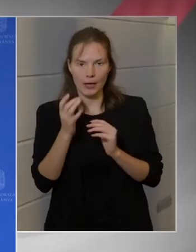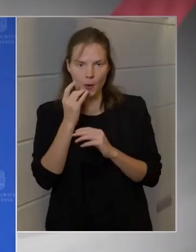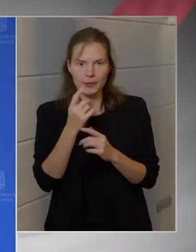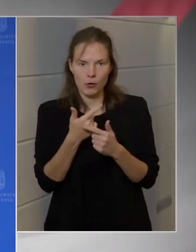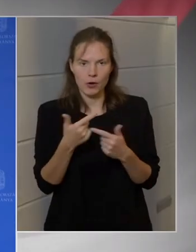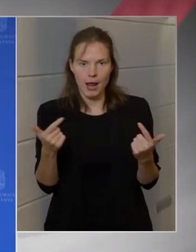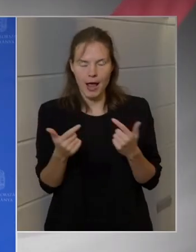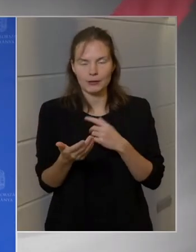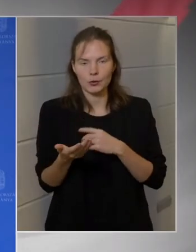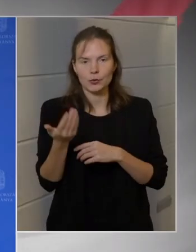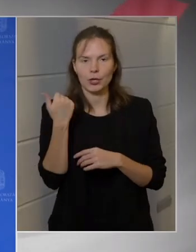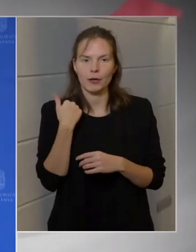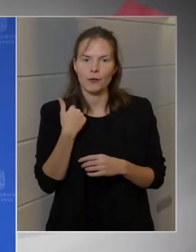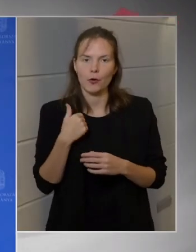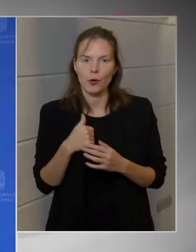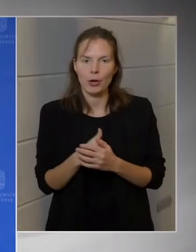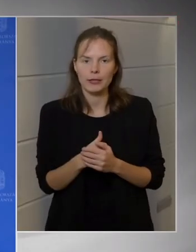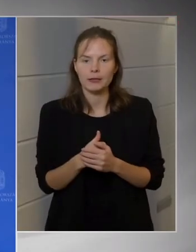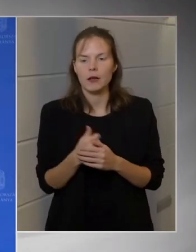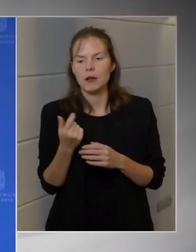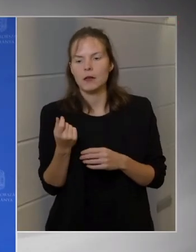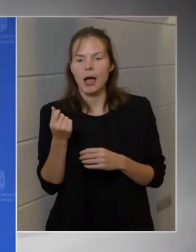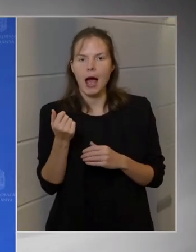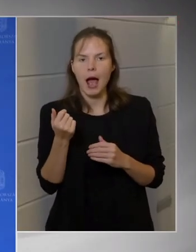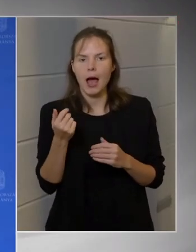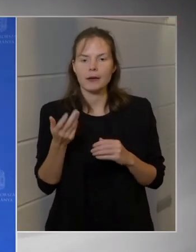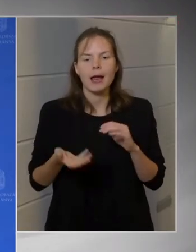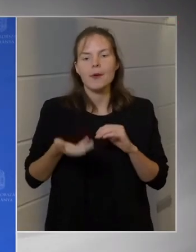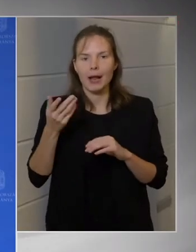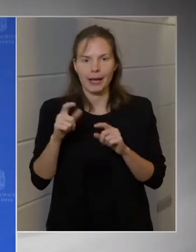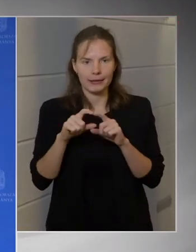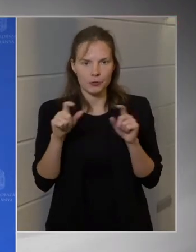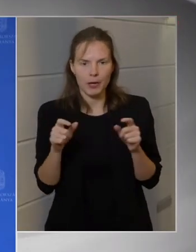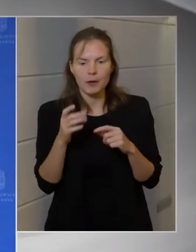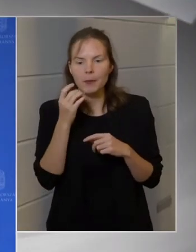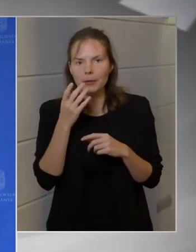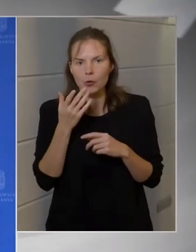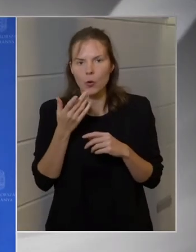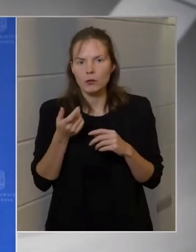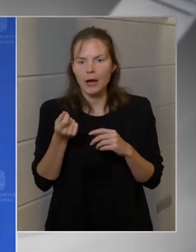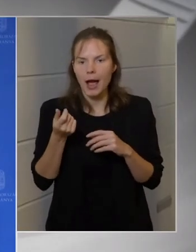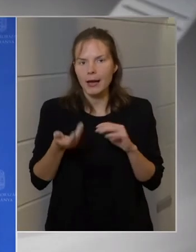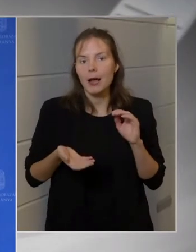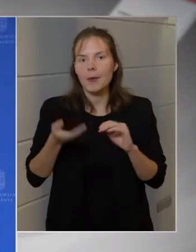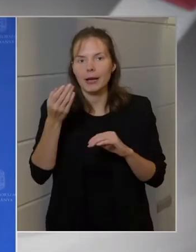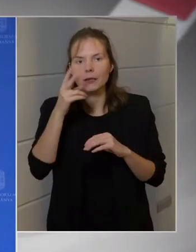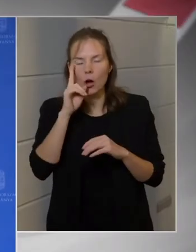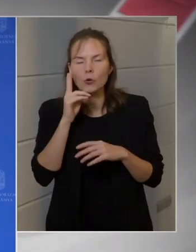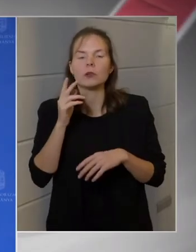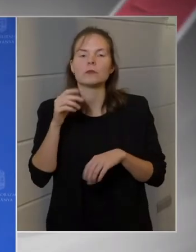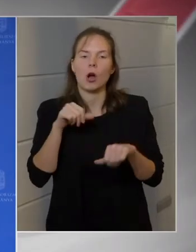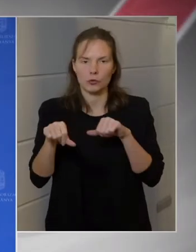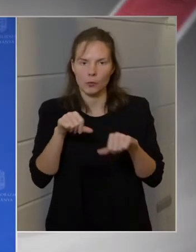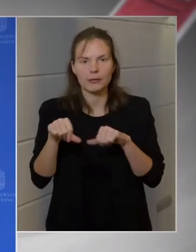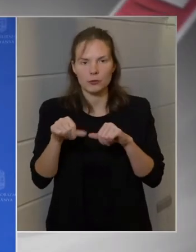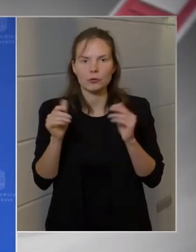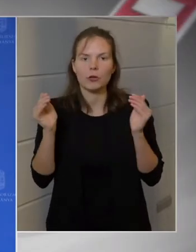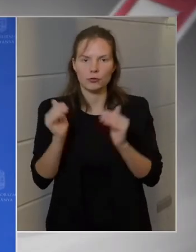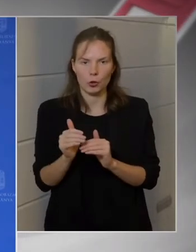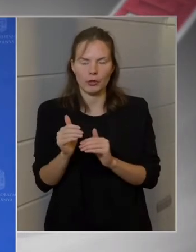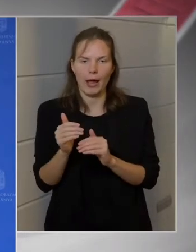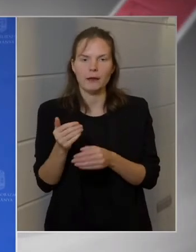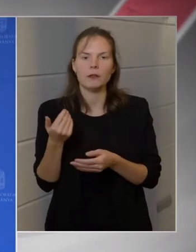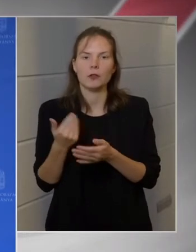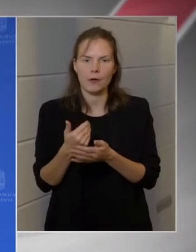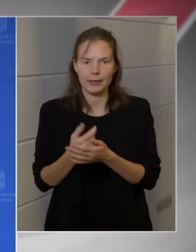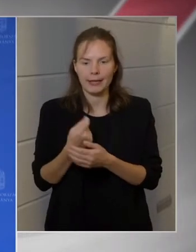lehetőséget adott az áremelkedés, hiszen egy bizonyos ár fölött a jövedéki adó mérséklés automatikusan belép. Kétség kívül ez eddig